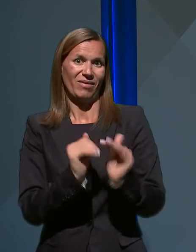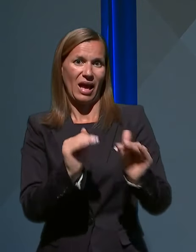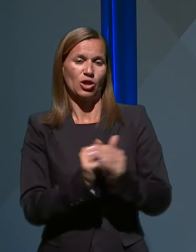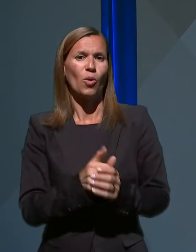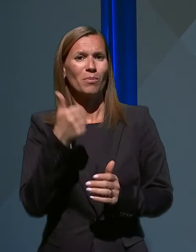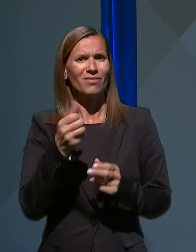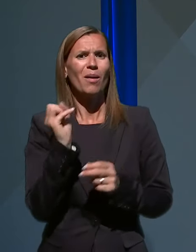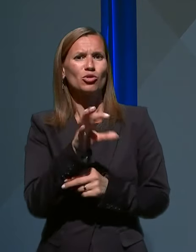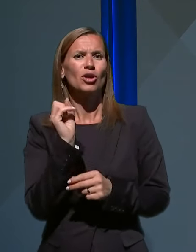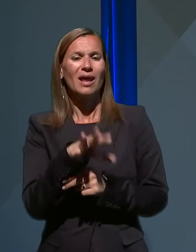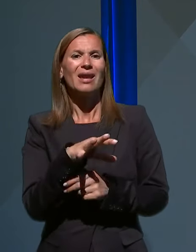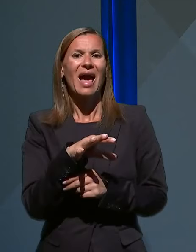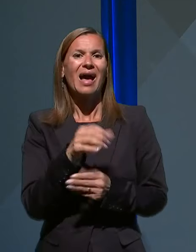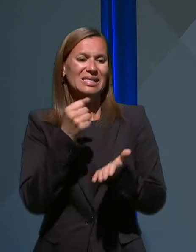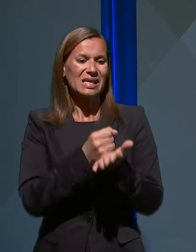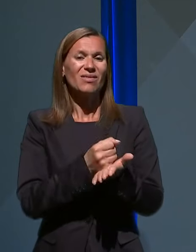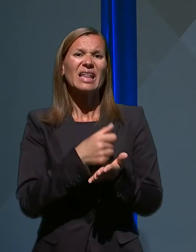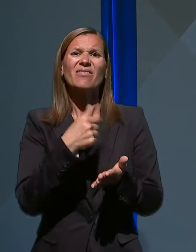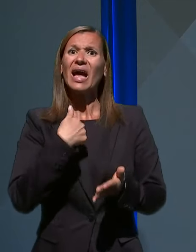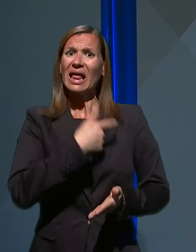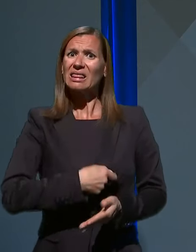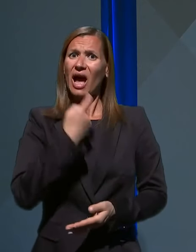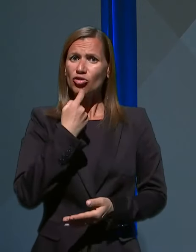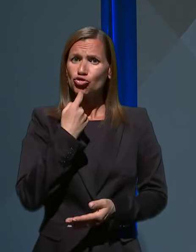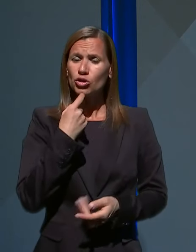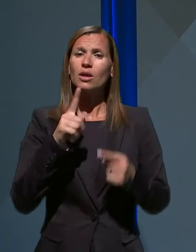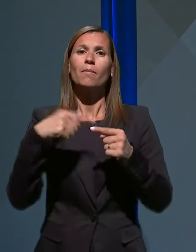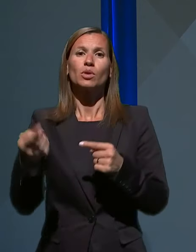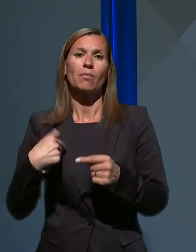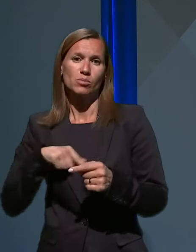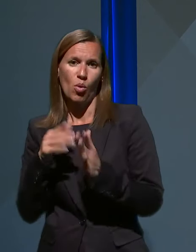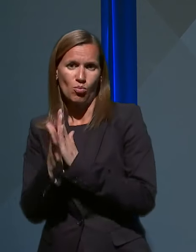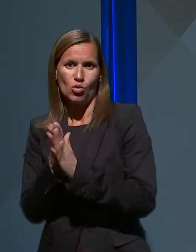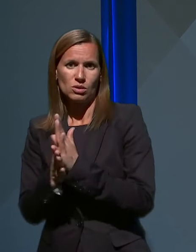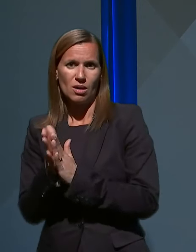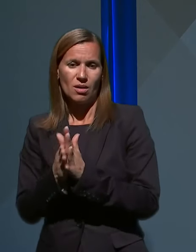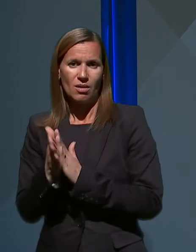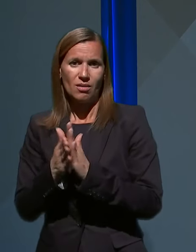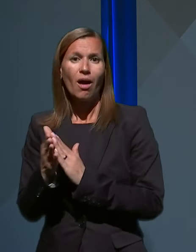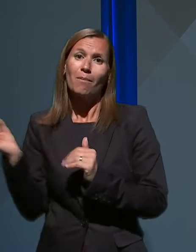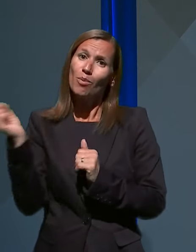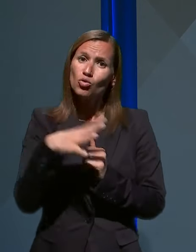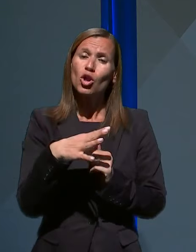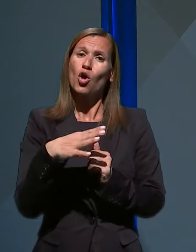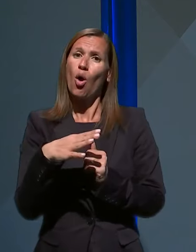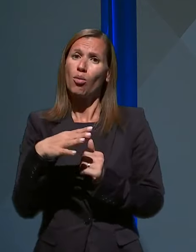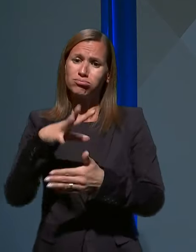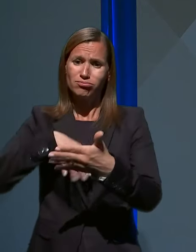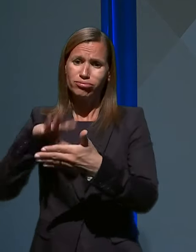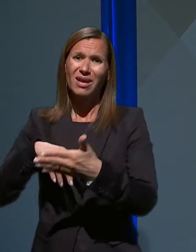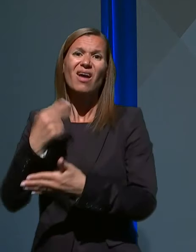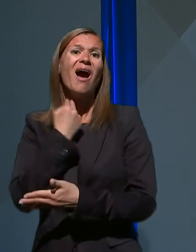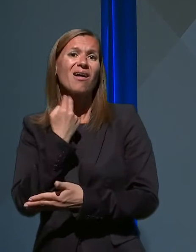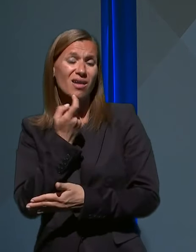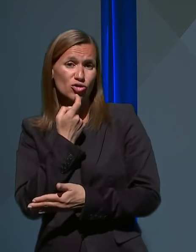certifikate v kitajščini, seveda potem smo jih zaprosili, da pošljajo certifikate v angliščini,